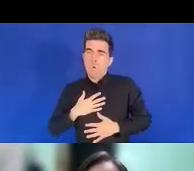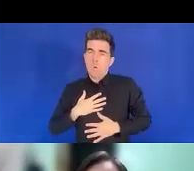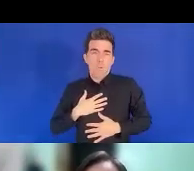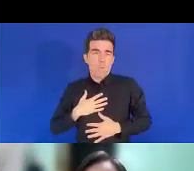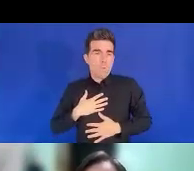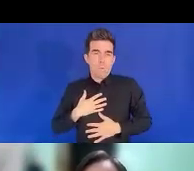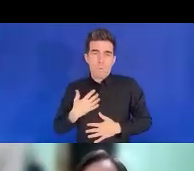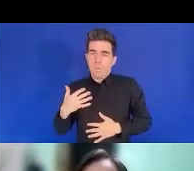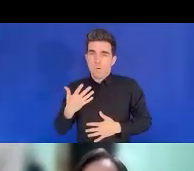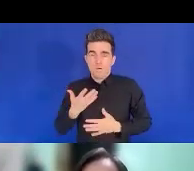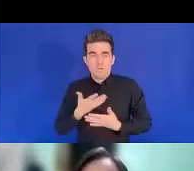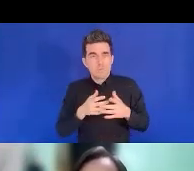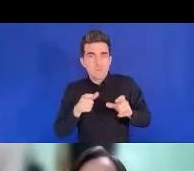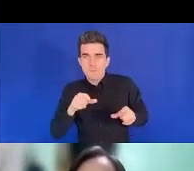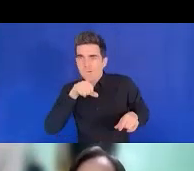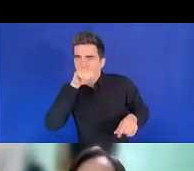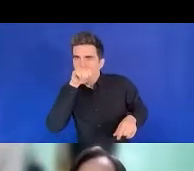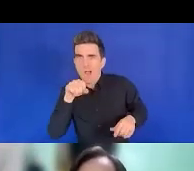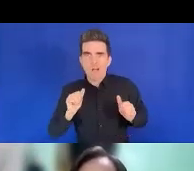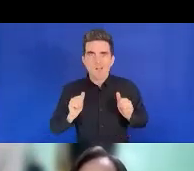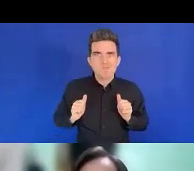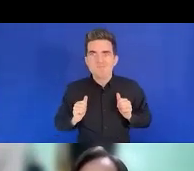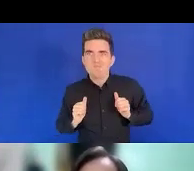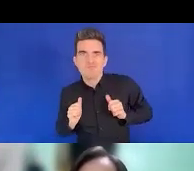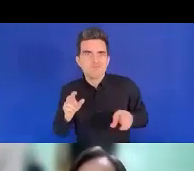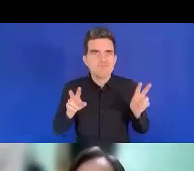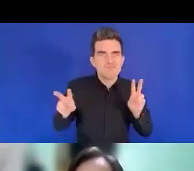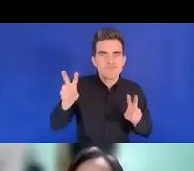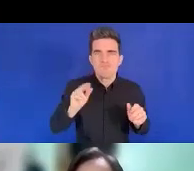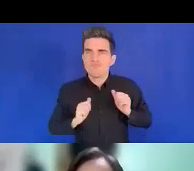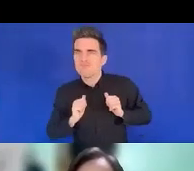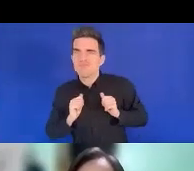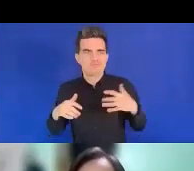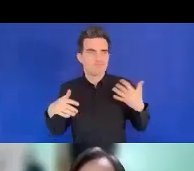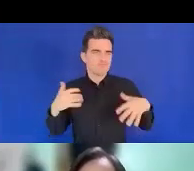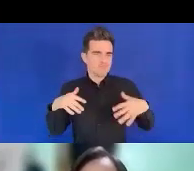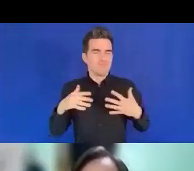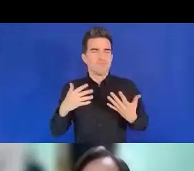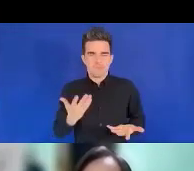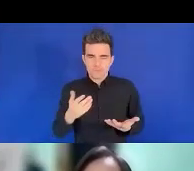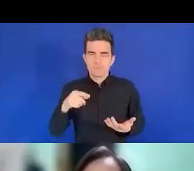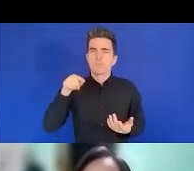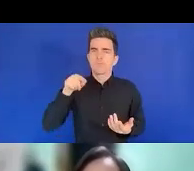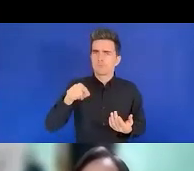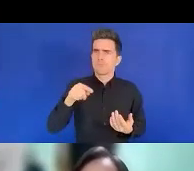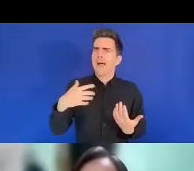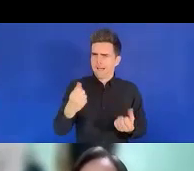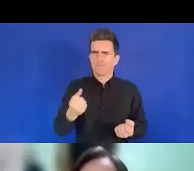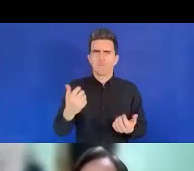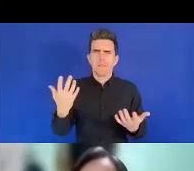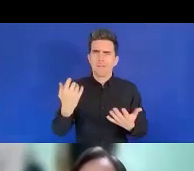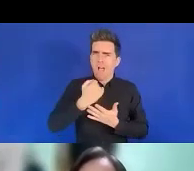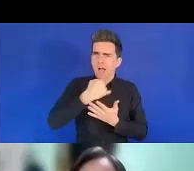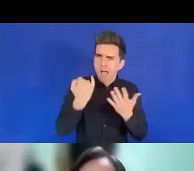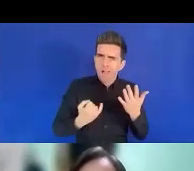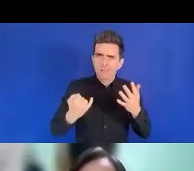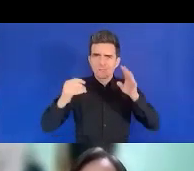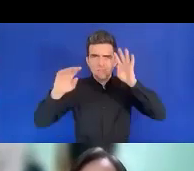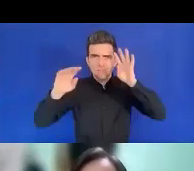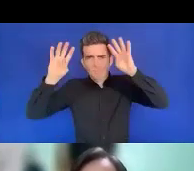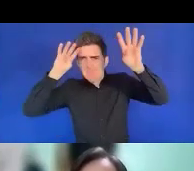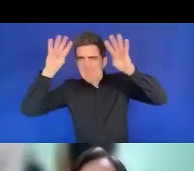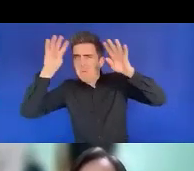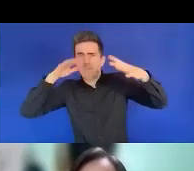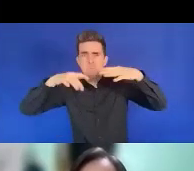2017, le pays a été désigné par l'UNESCO comme une ville créative. Baguio abrite